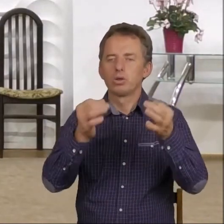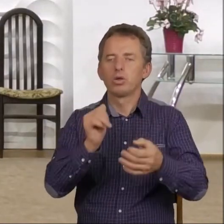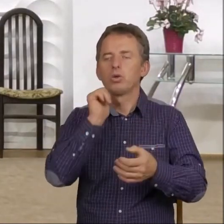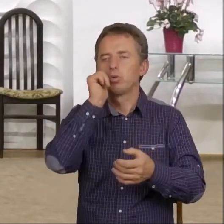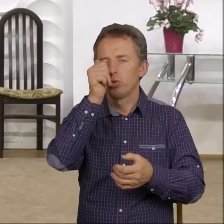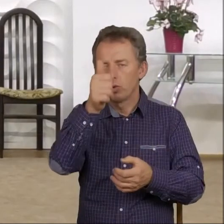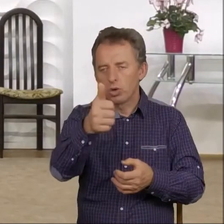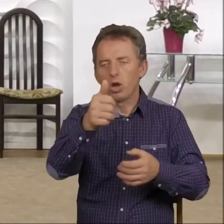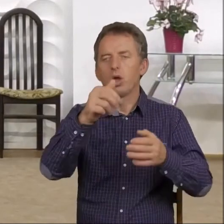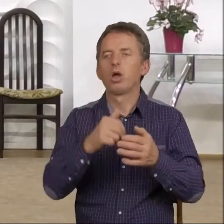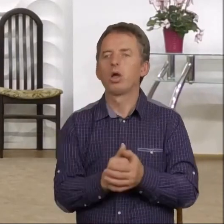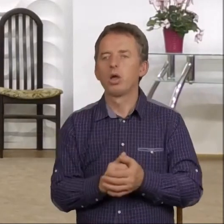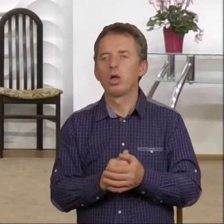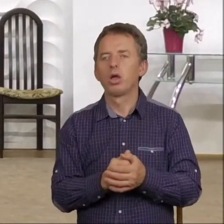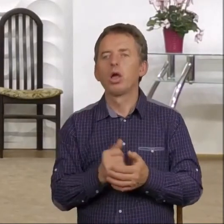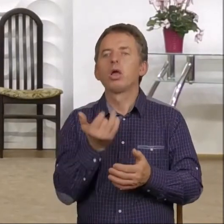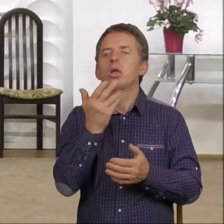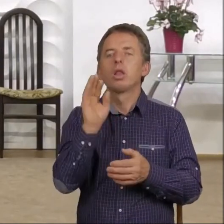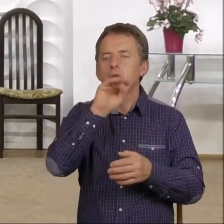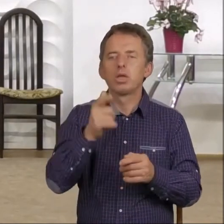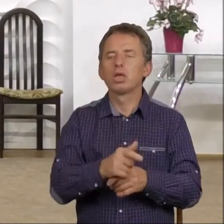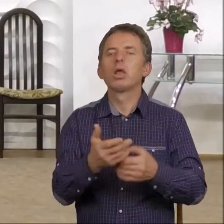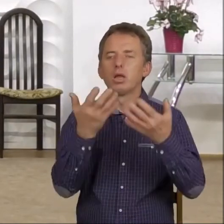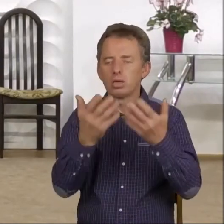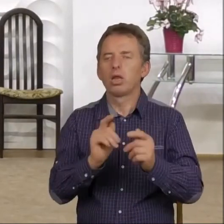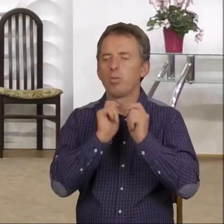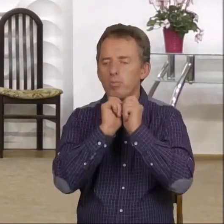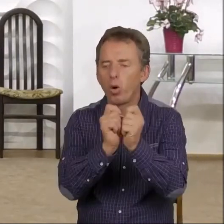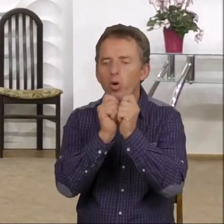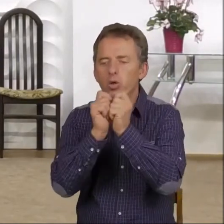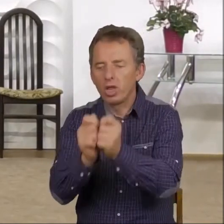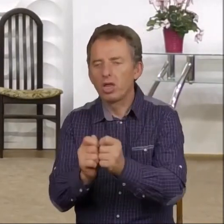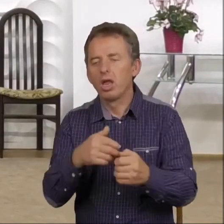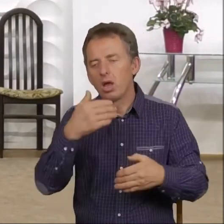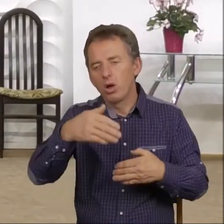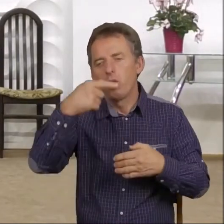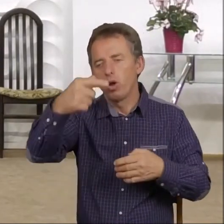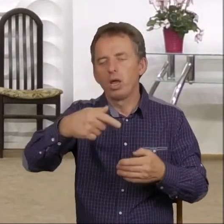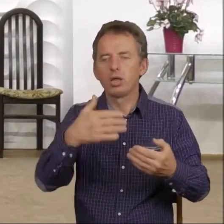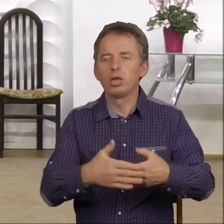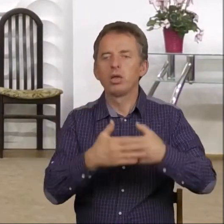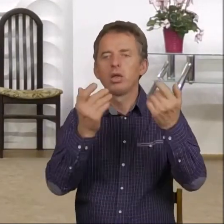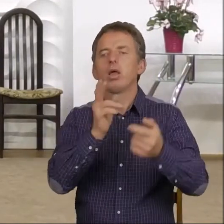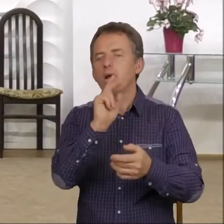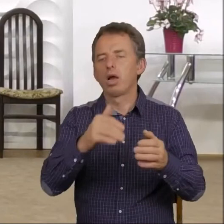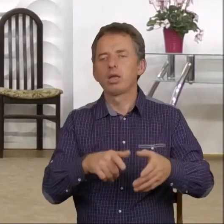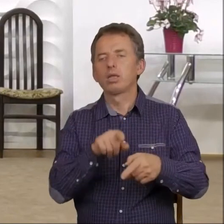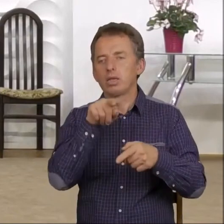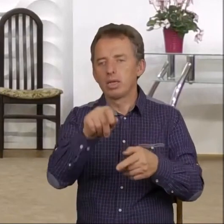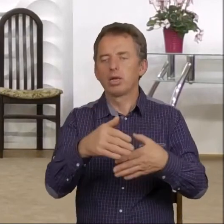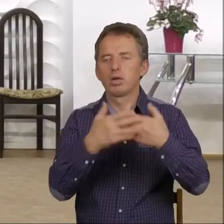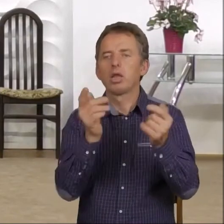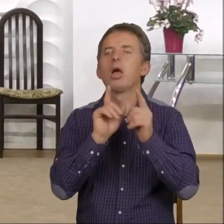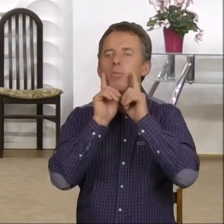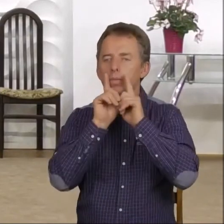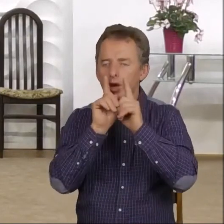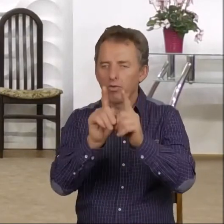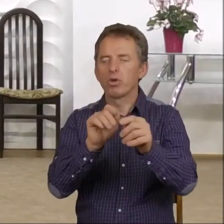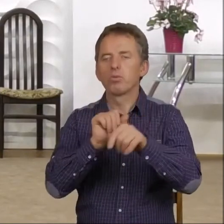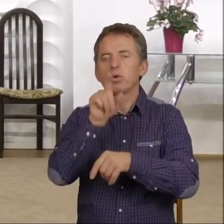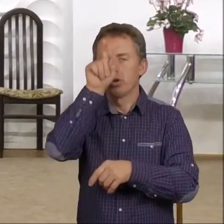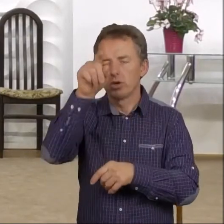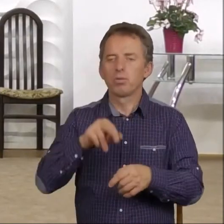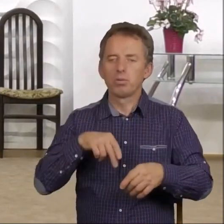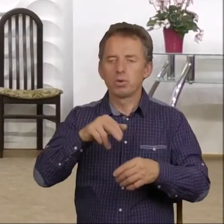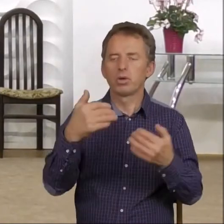i jutro, i ile jeszcze zechcesz nam podarować dni kolejnych, w każdym z nich prawdziwie mieli Ciebie przed